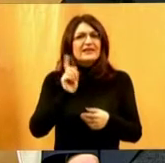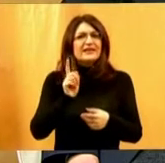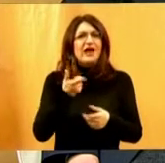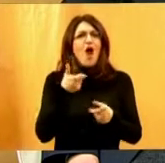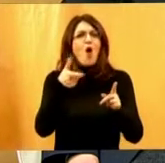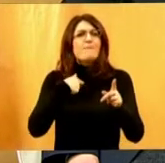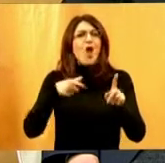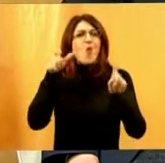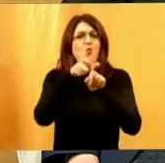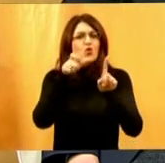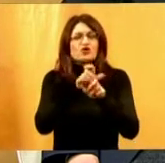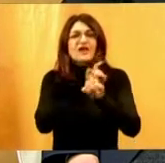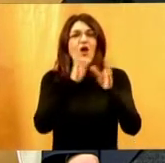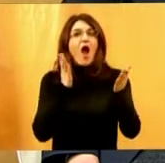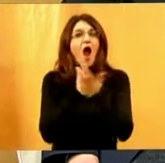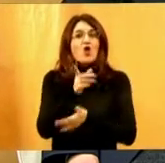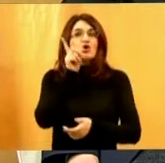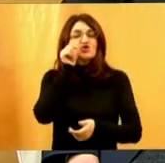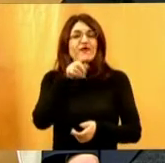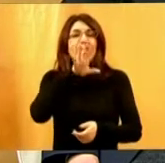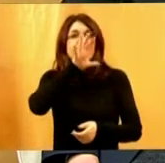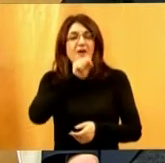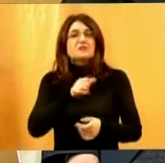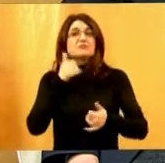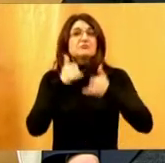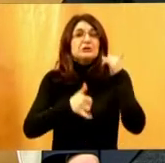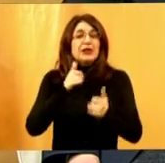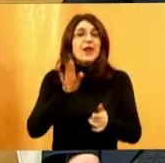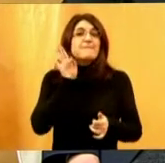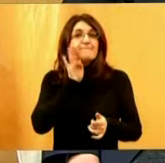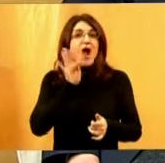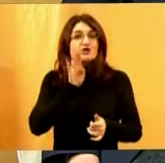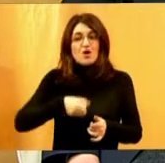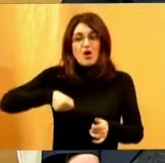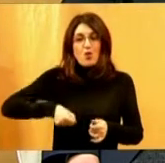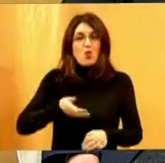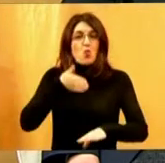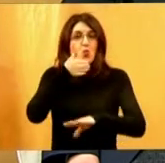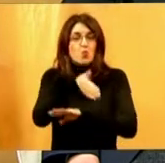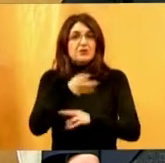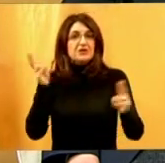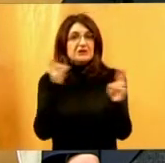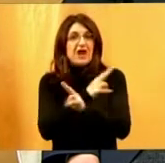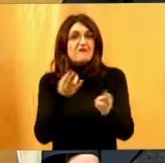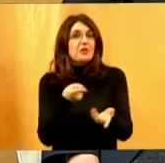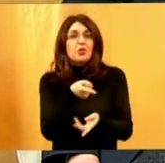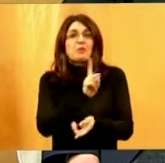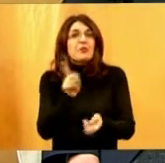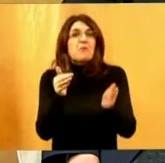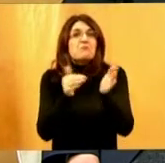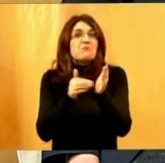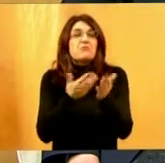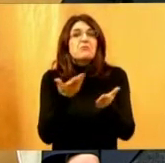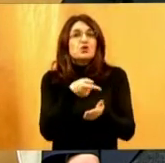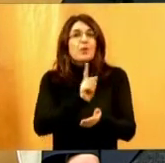ugrožavamo ako će čovjek sa psom ili sa mačkom u košeri ući u tramvaj, ne bi trebalo biti nikakav